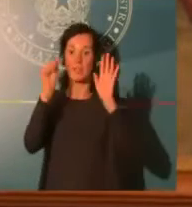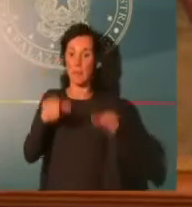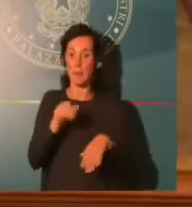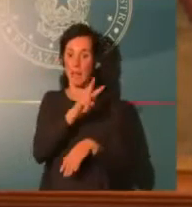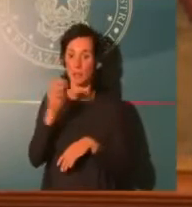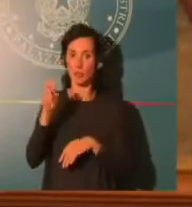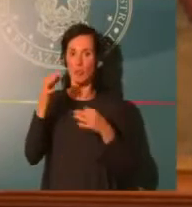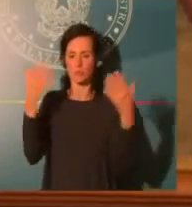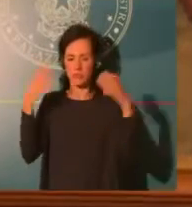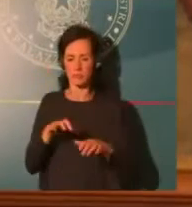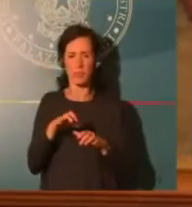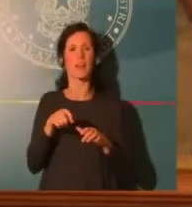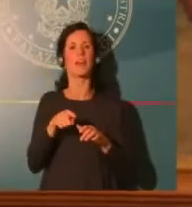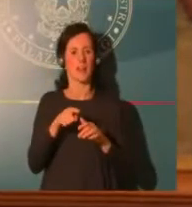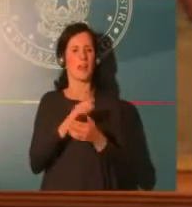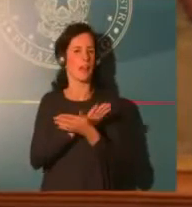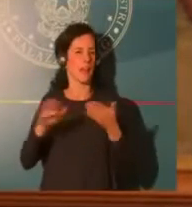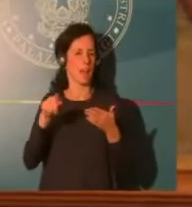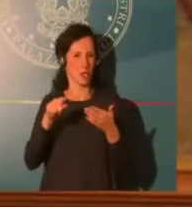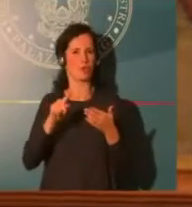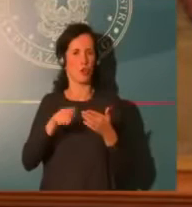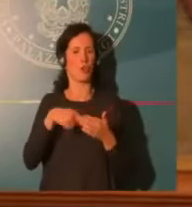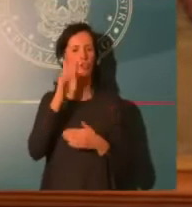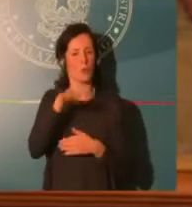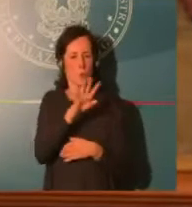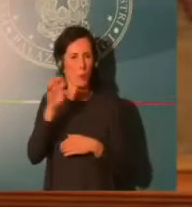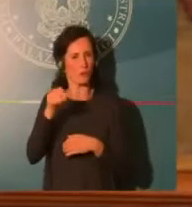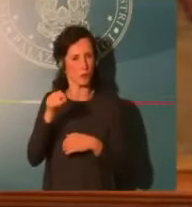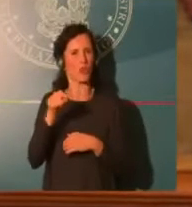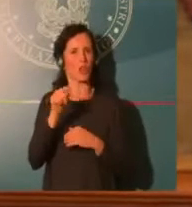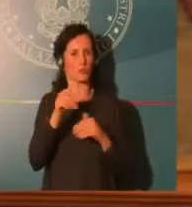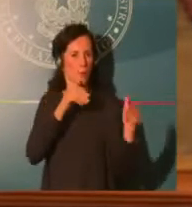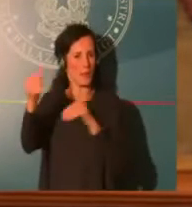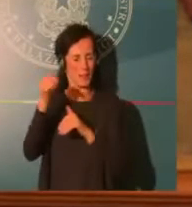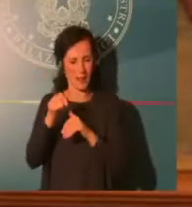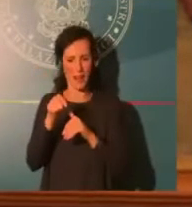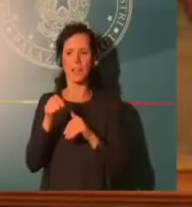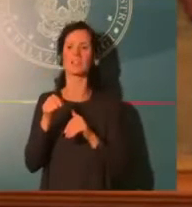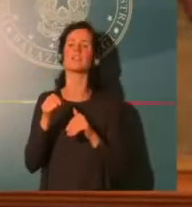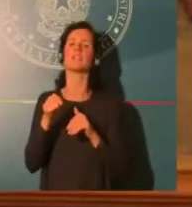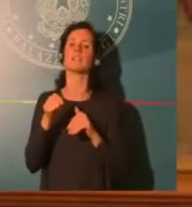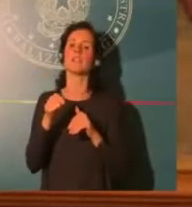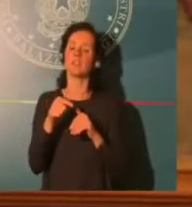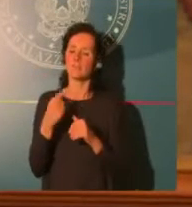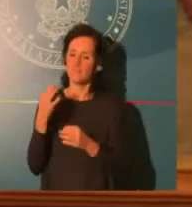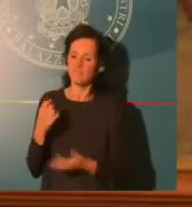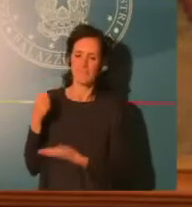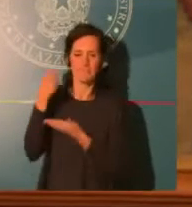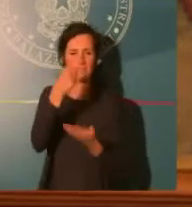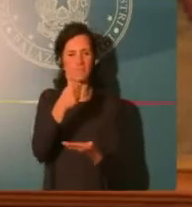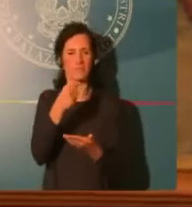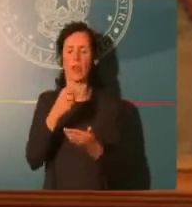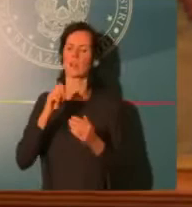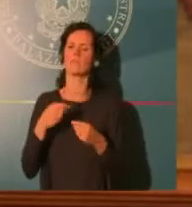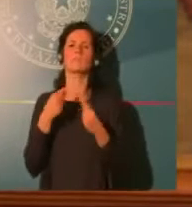rapidità, semplicità ed efficacia. Siamo consapevoli che le misure restrittive rese